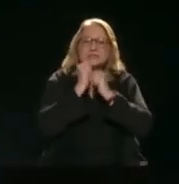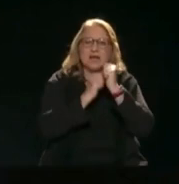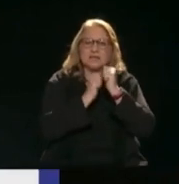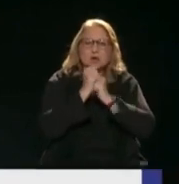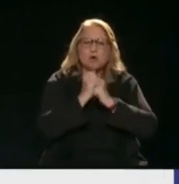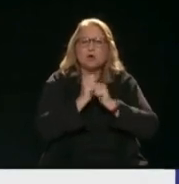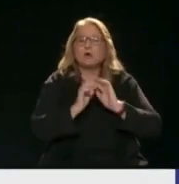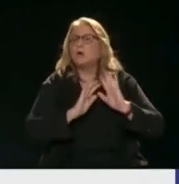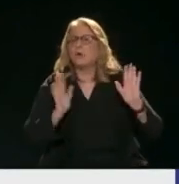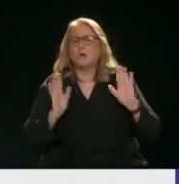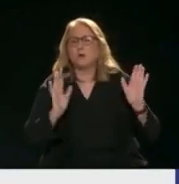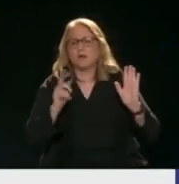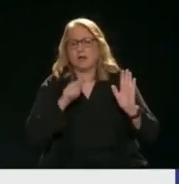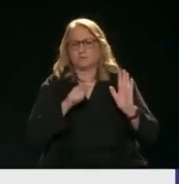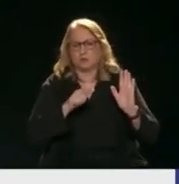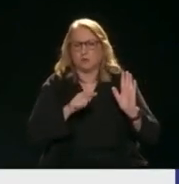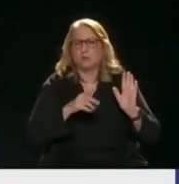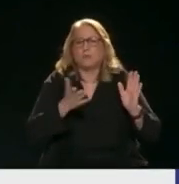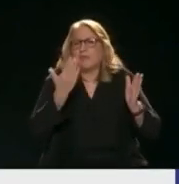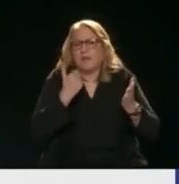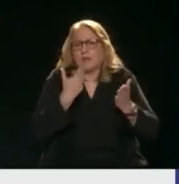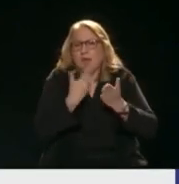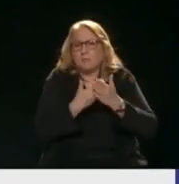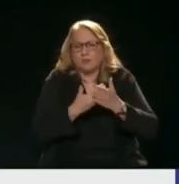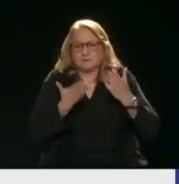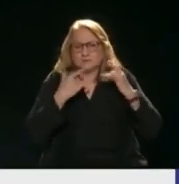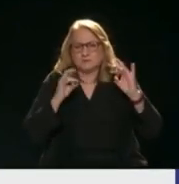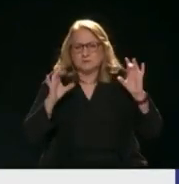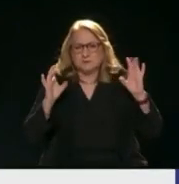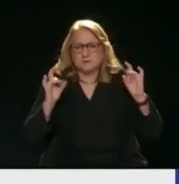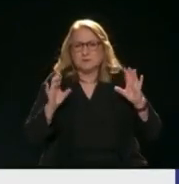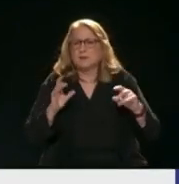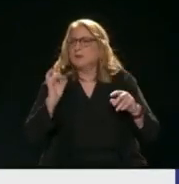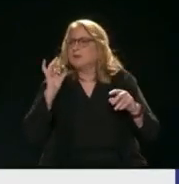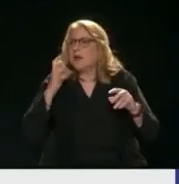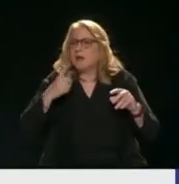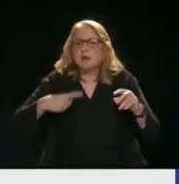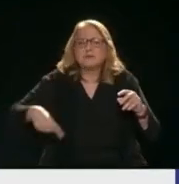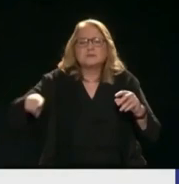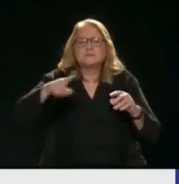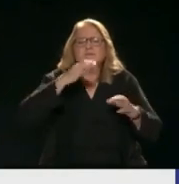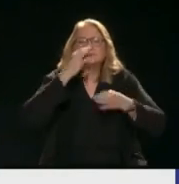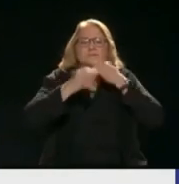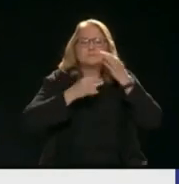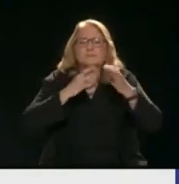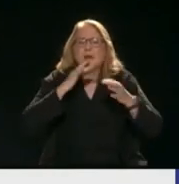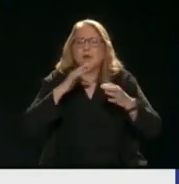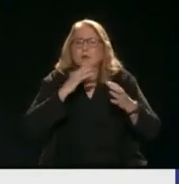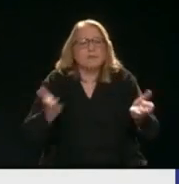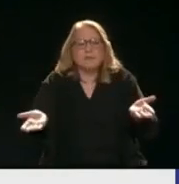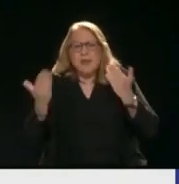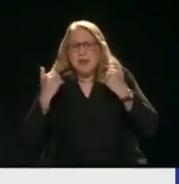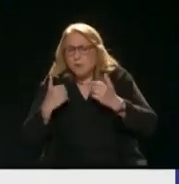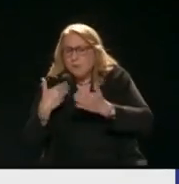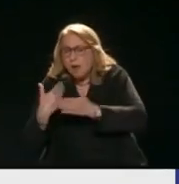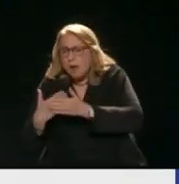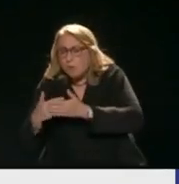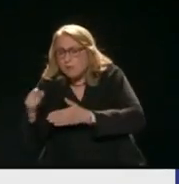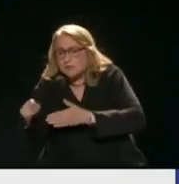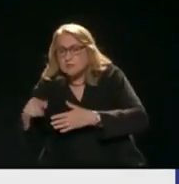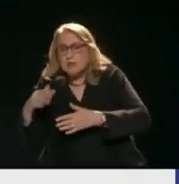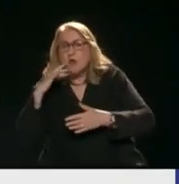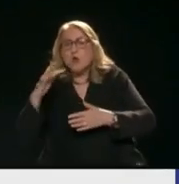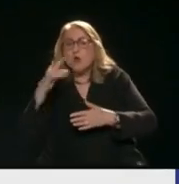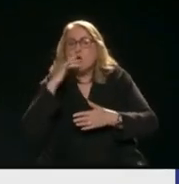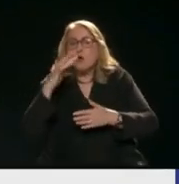να αποδειχτούν Και φυσικά δεν αιτιολογούνται Κανένας μες στη γλώσσα μας δεν είναι αιτιολογή Και απ' την άλλη δεν έχουμε και μια απόδειξη Ότι η γλώσσα μας και